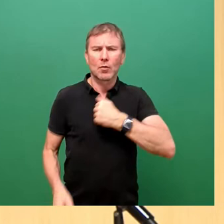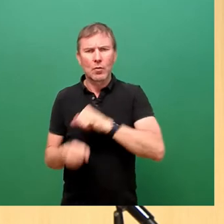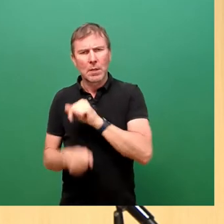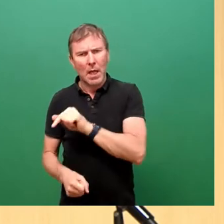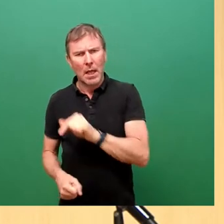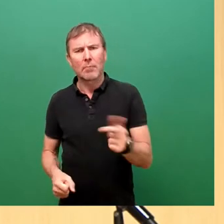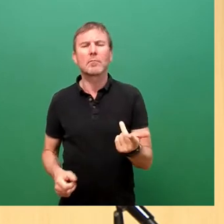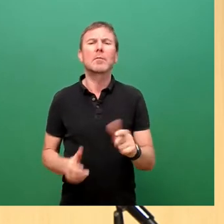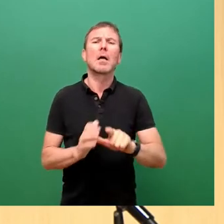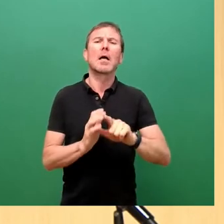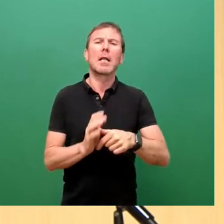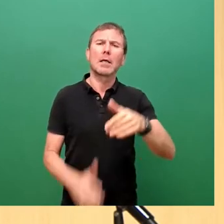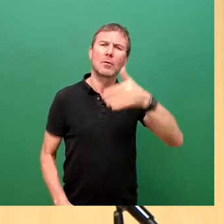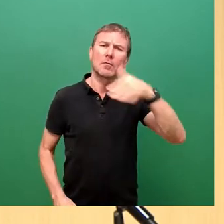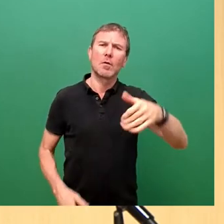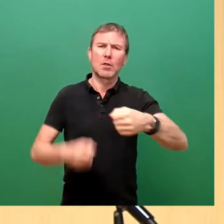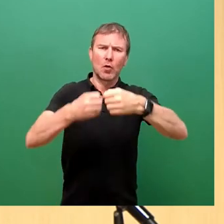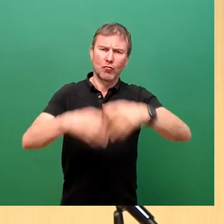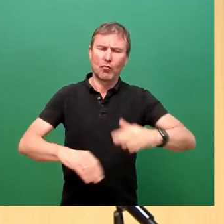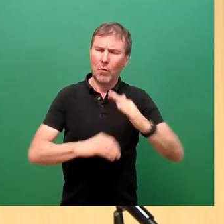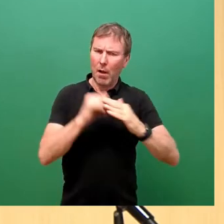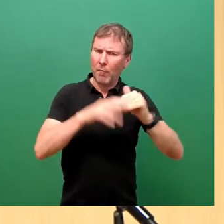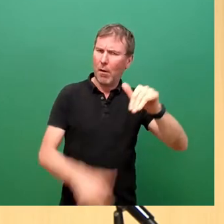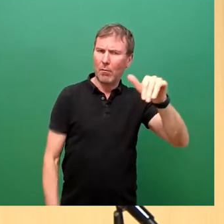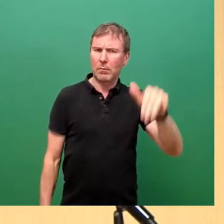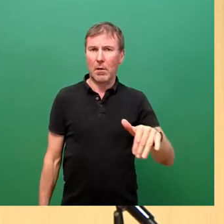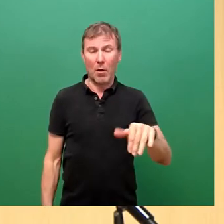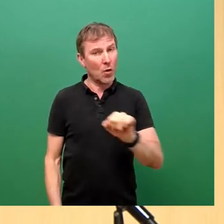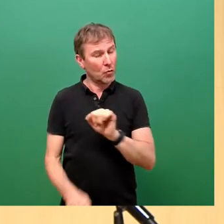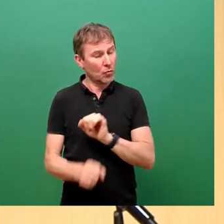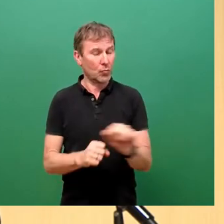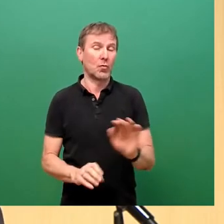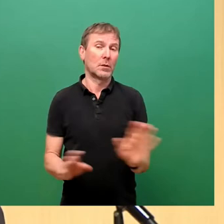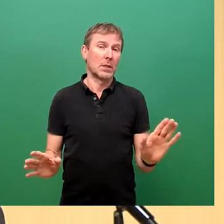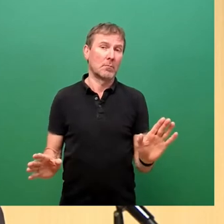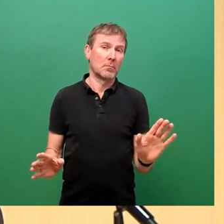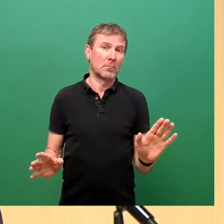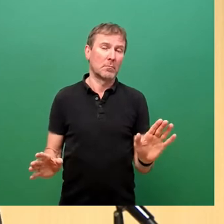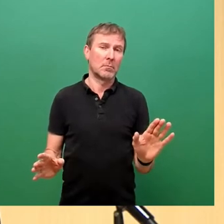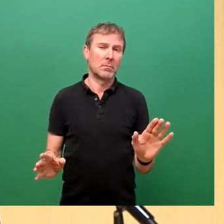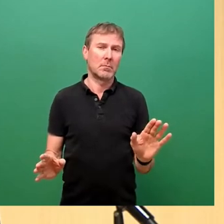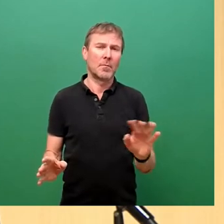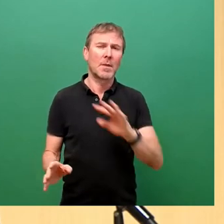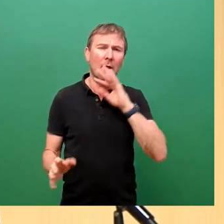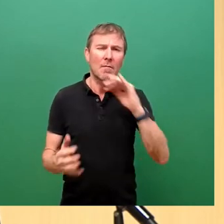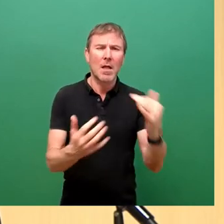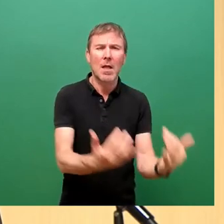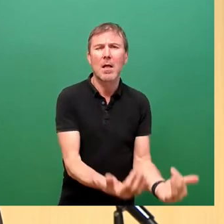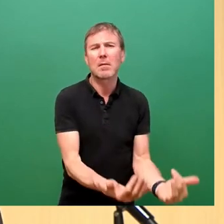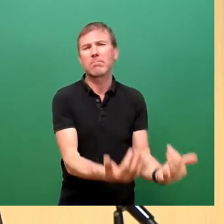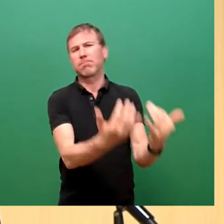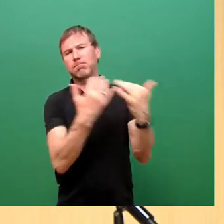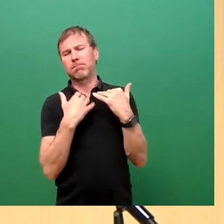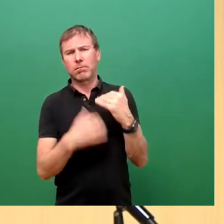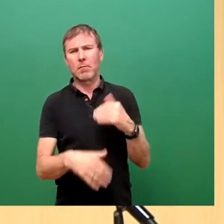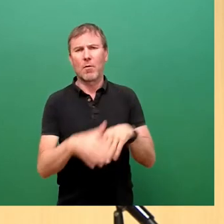leistungsfähige Infrastruktur aufgebaut. Dennoch sorgt die schiere Zahl an Geflüchteten für Wartezeiten.